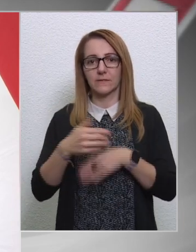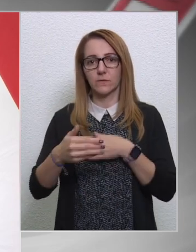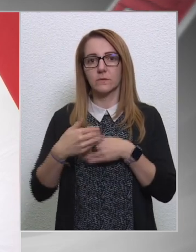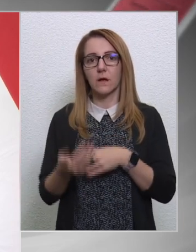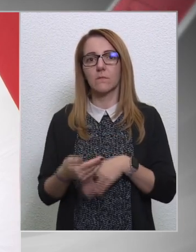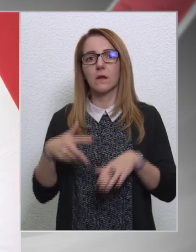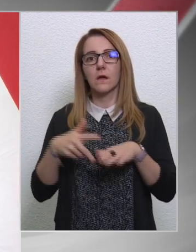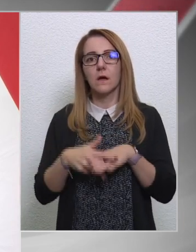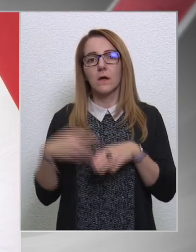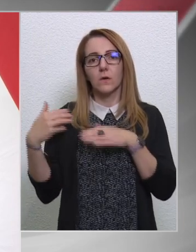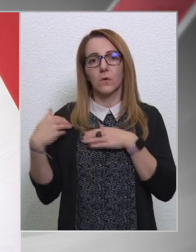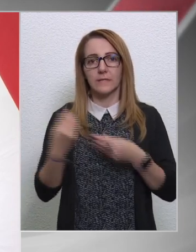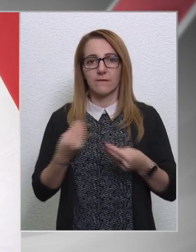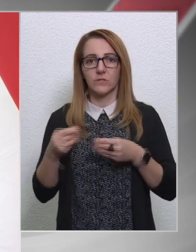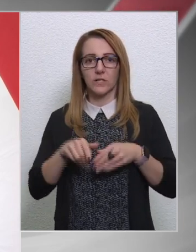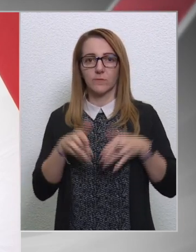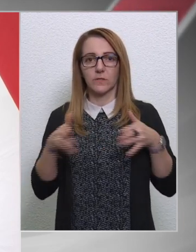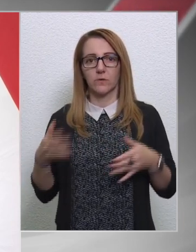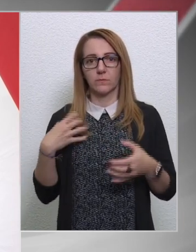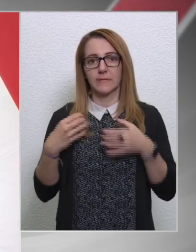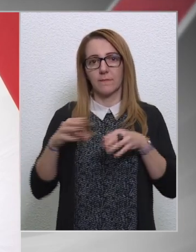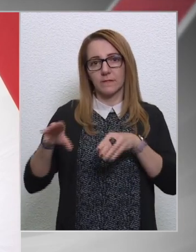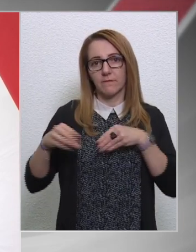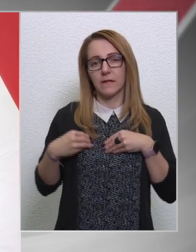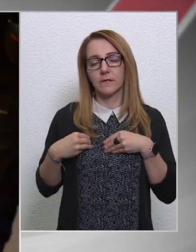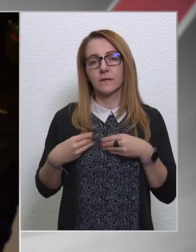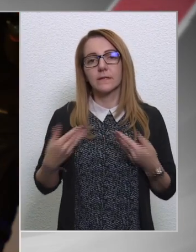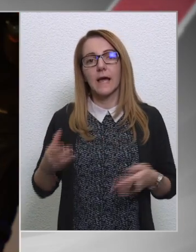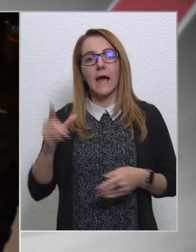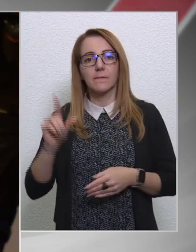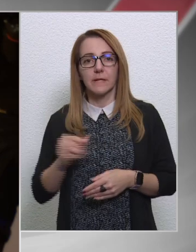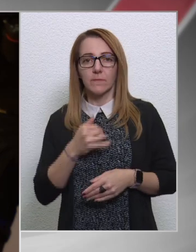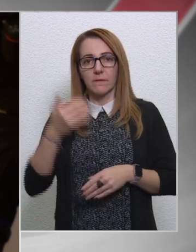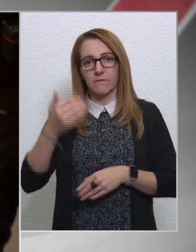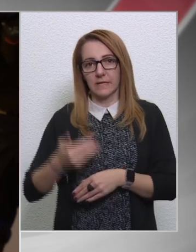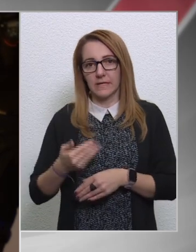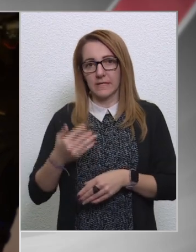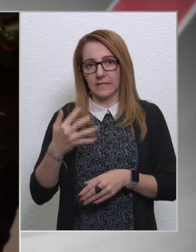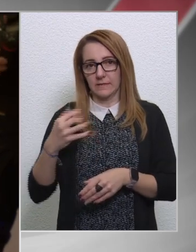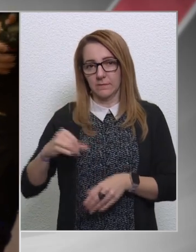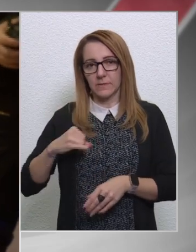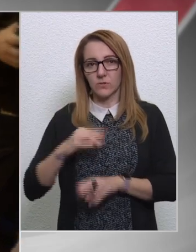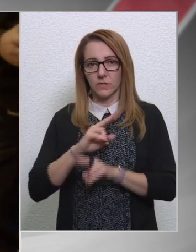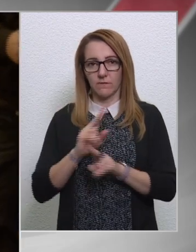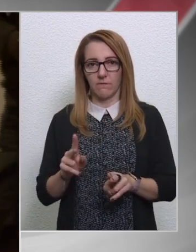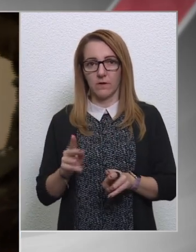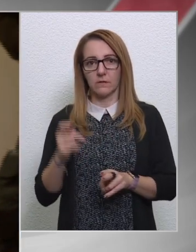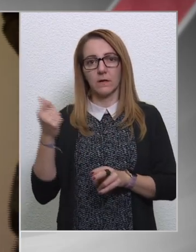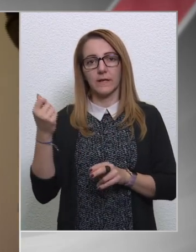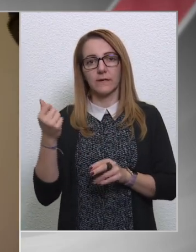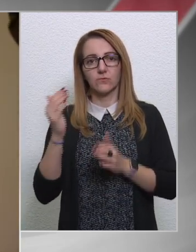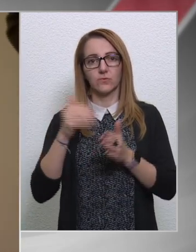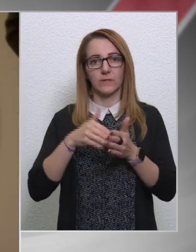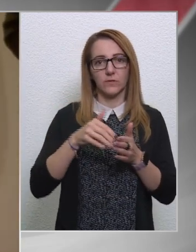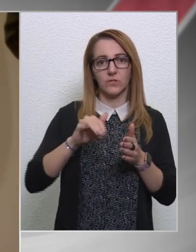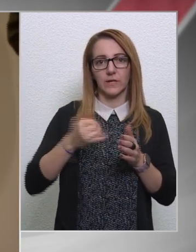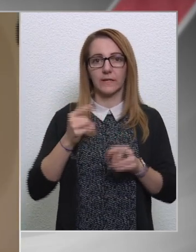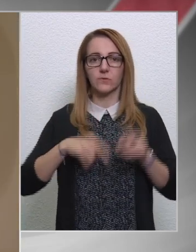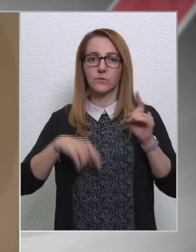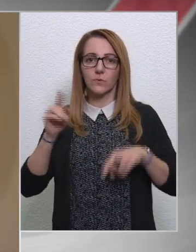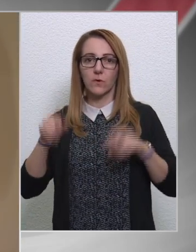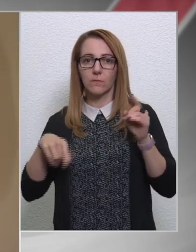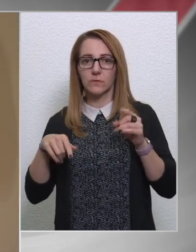közterviselésben is nagyobb szerepet vállaljanak. Tehát minimum az évvégeig biztosítva vannak a rezsiköltségek és a